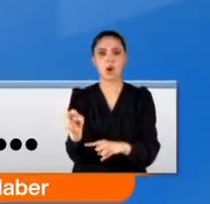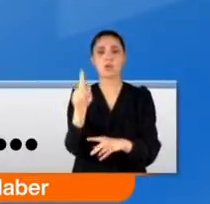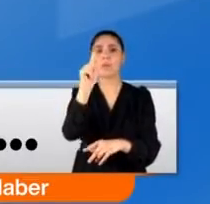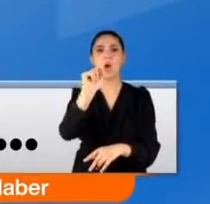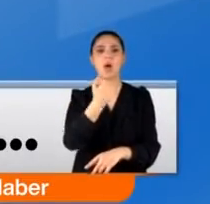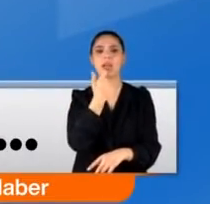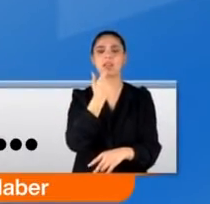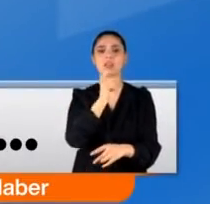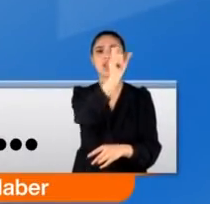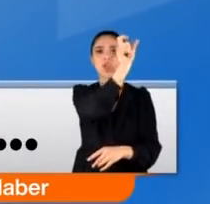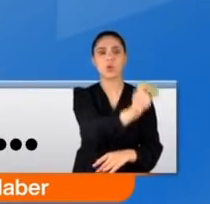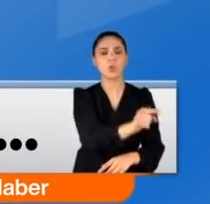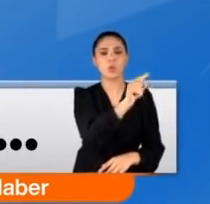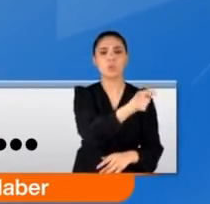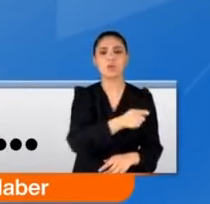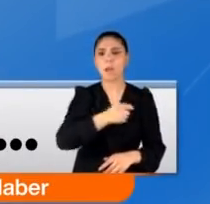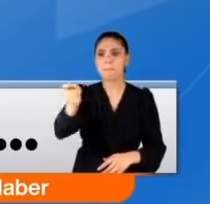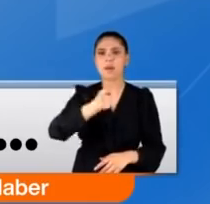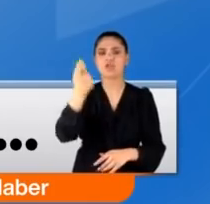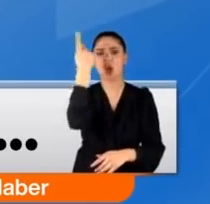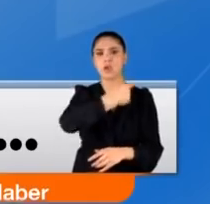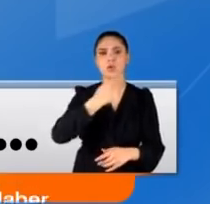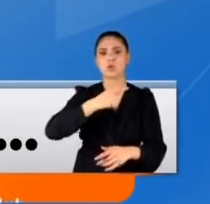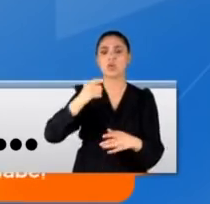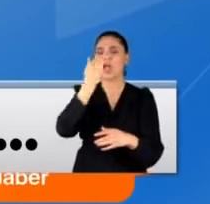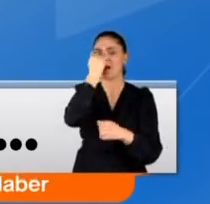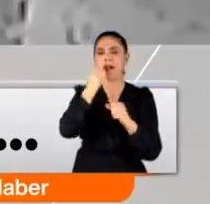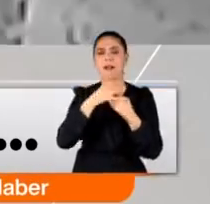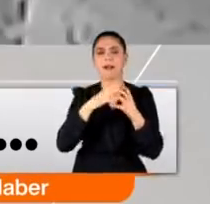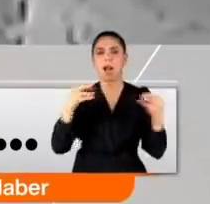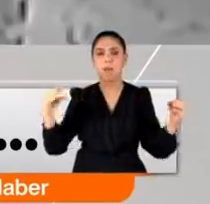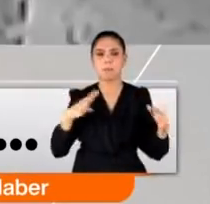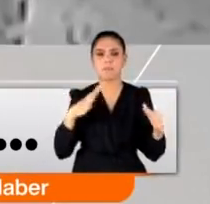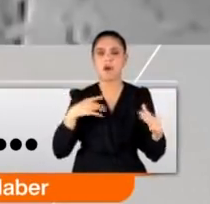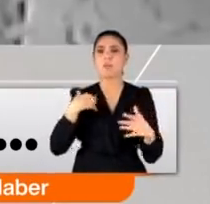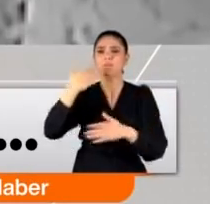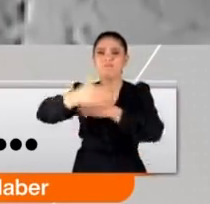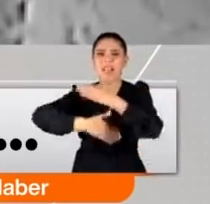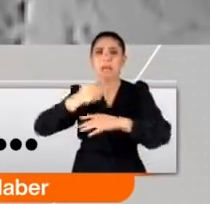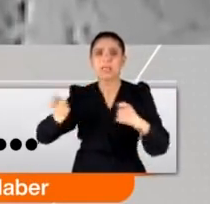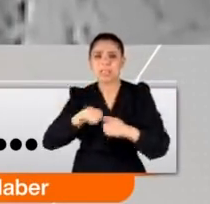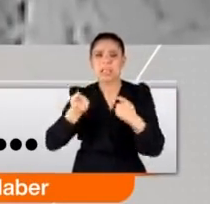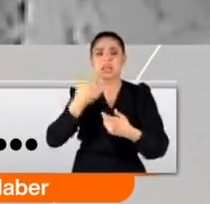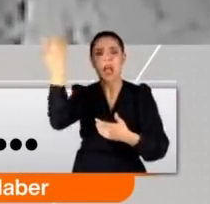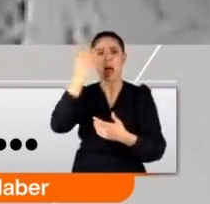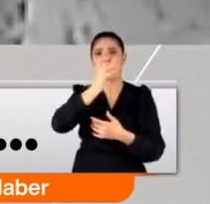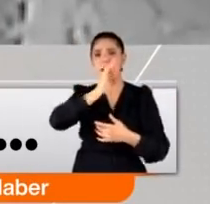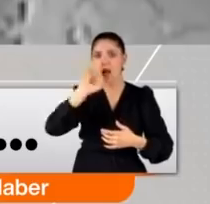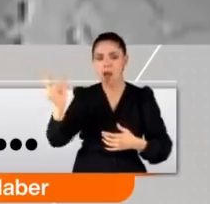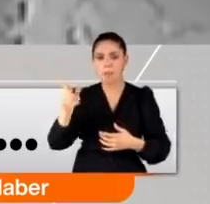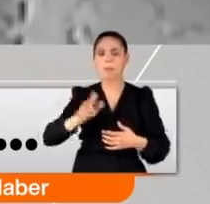16 yaşındaki Umut Can Taşer'in bıçak darbeleriyle kan kaybetmeye başladı. Tampon yaptık. Ondan sonra ambulansı aradık.